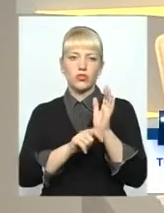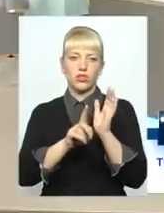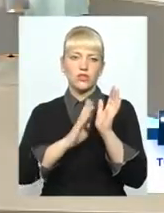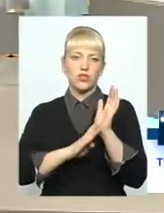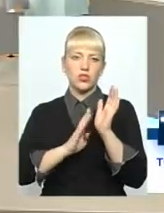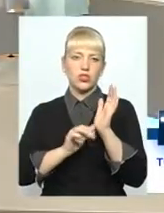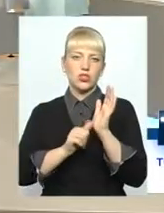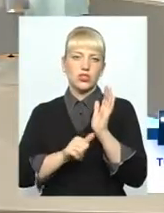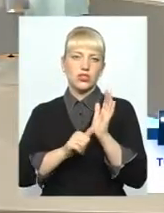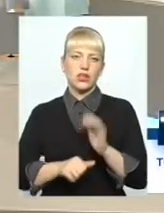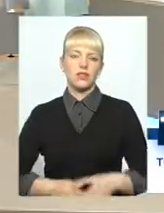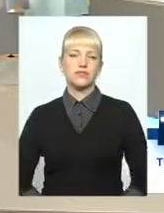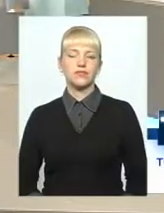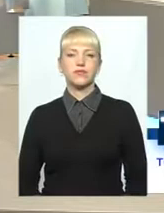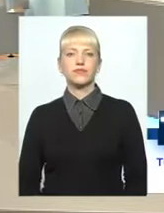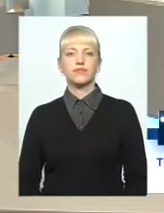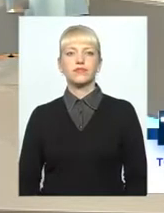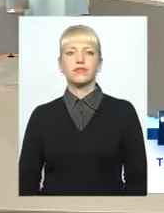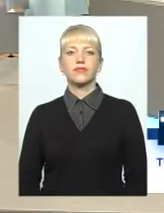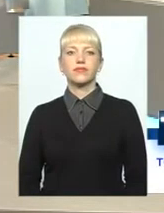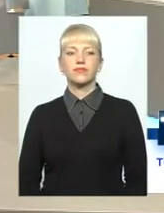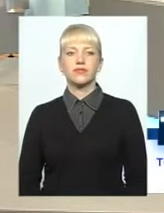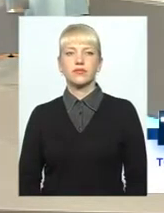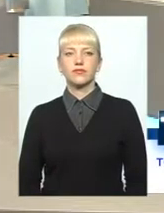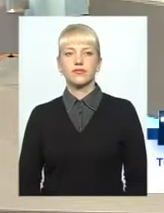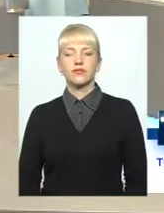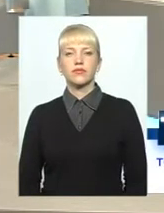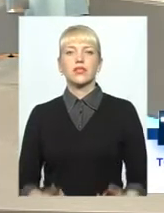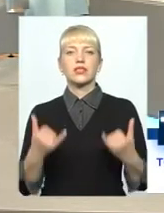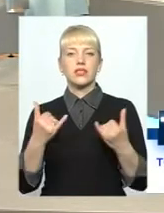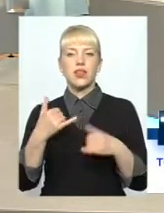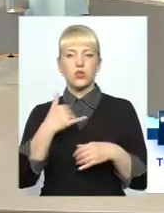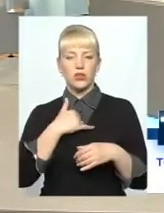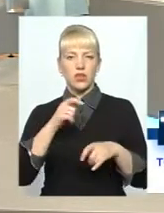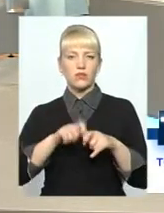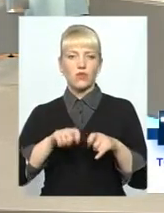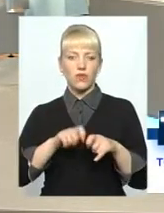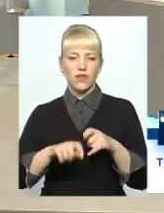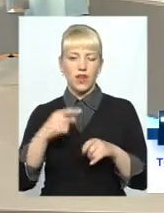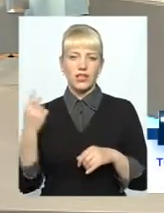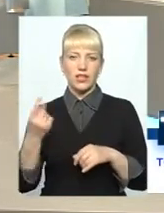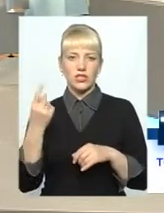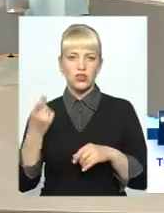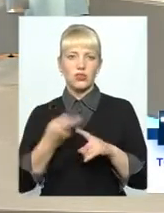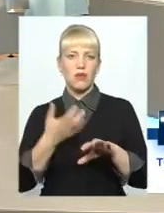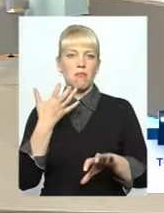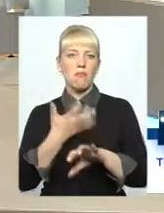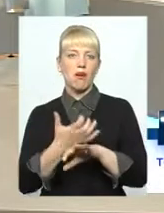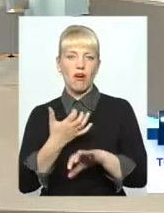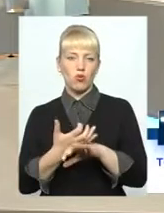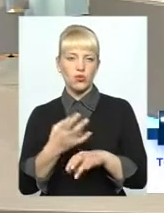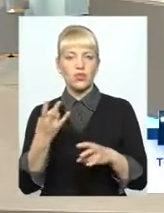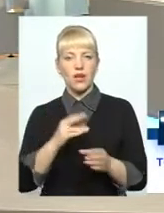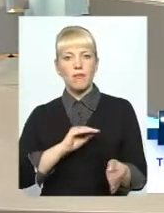Слухаємо вас. Говоріть, будь ласка. Зараз в нас провірають лічильники і їх бракують. І треба